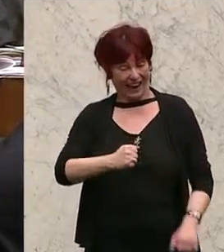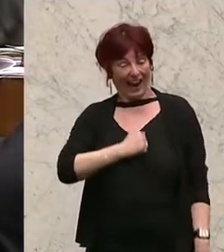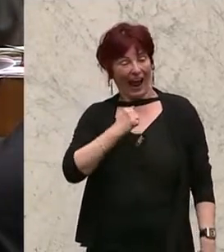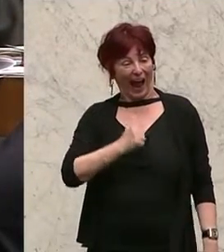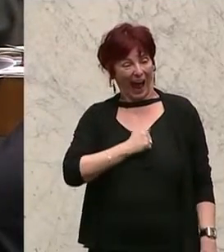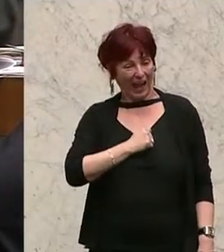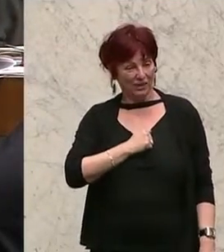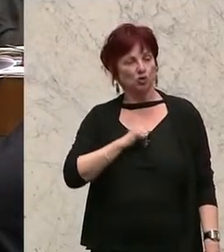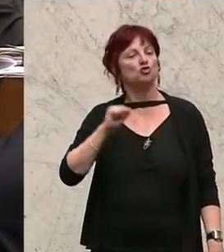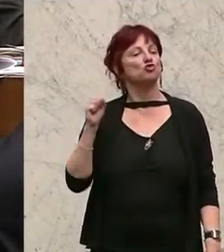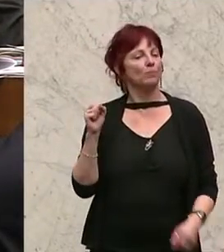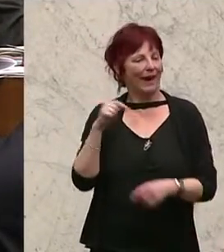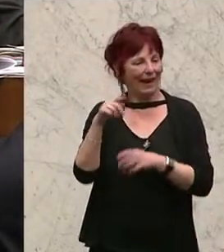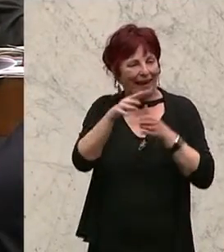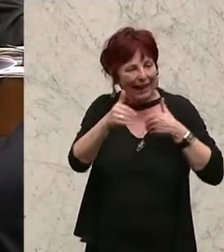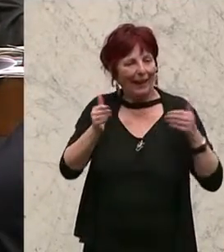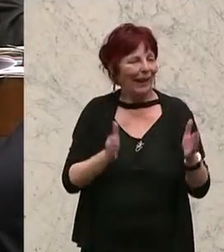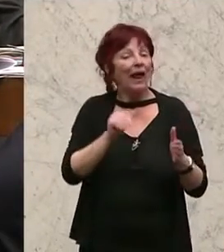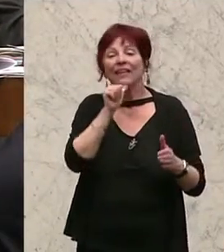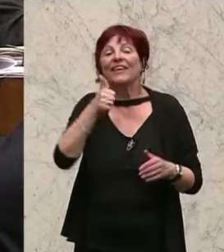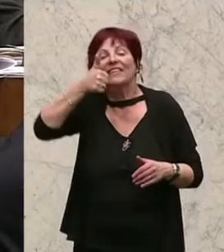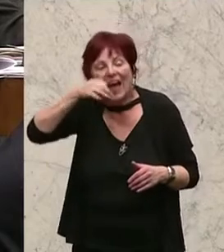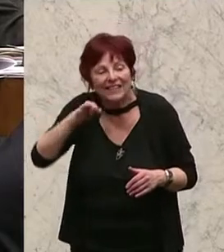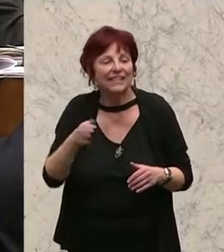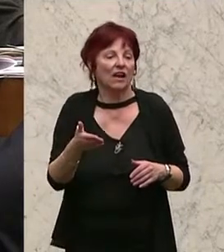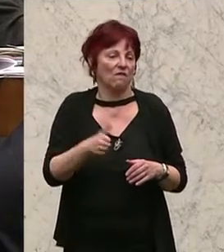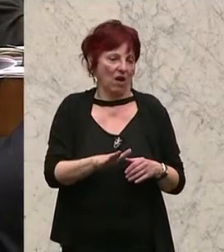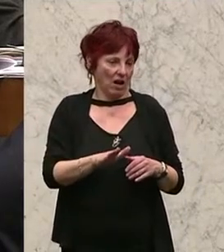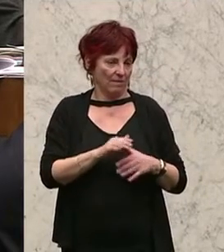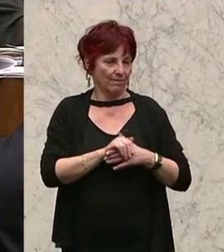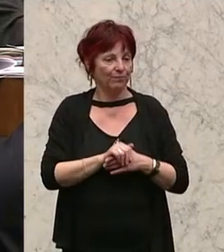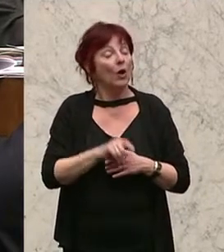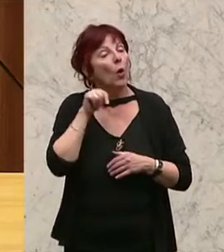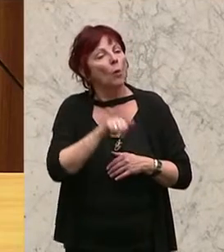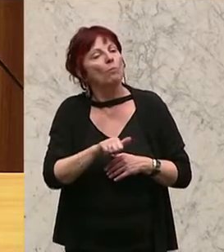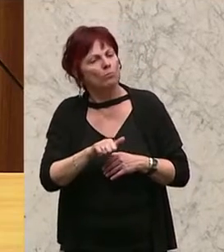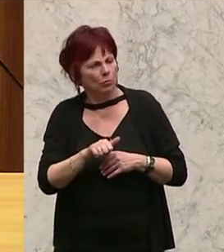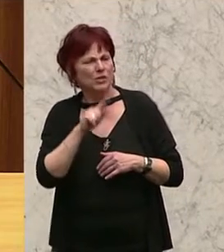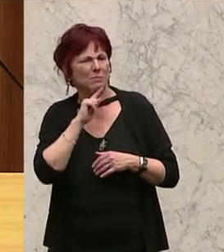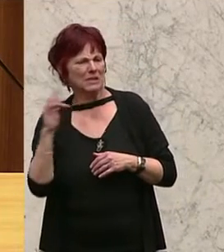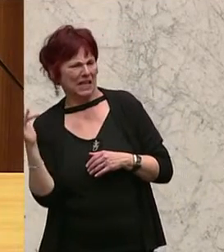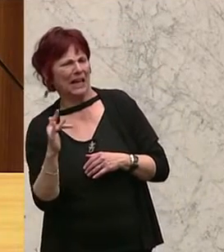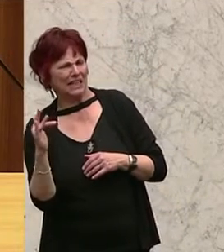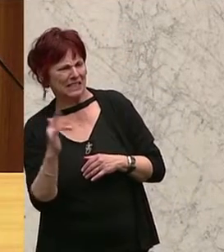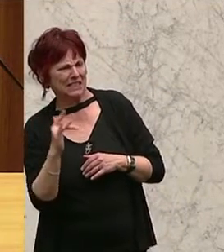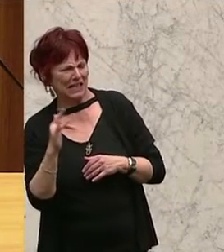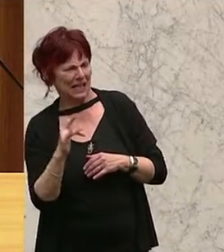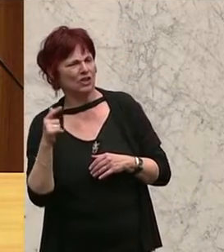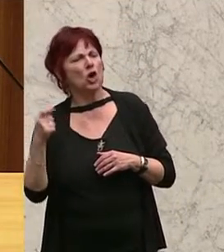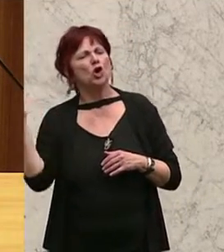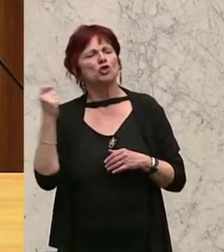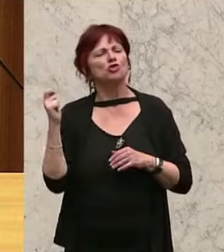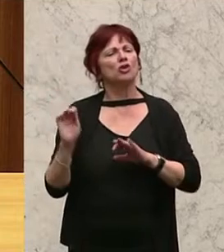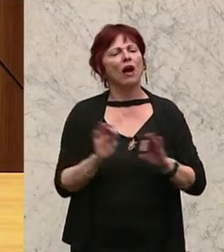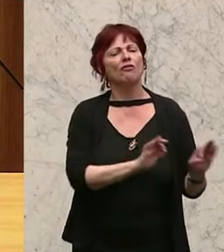seit Einführung. Zu kritisieren ist schon am Rande, dass diese Strafprozessordnung ja im letzten Jahr im Rahmen der